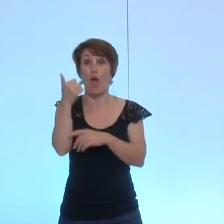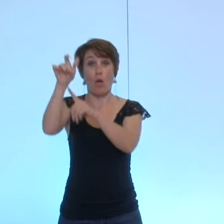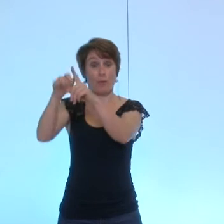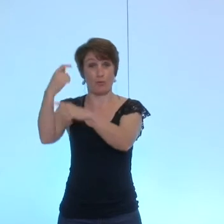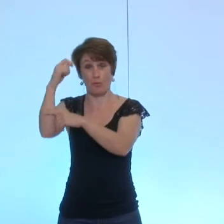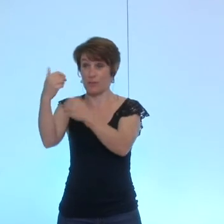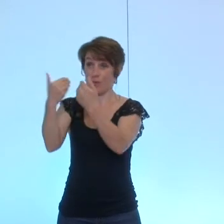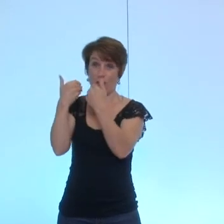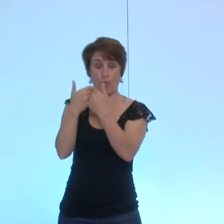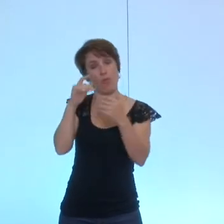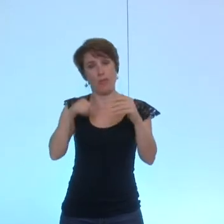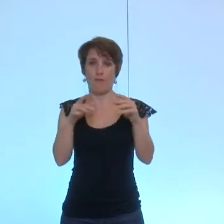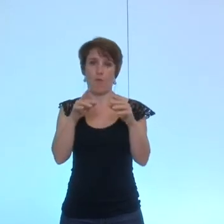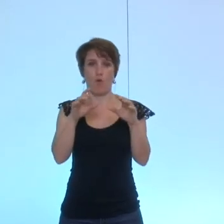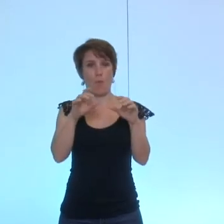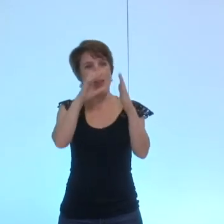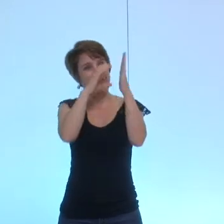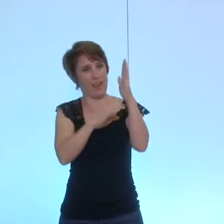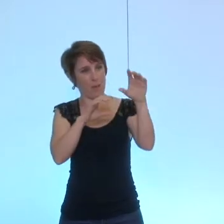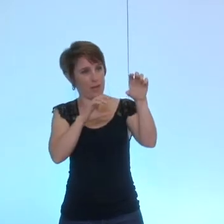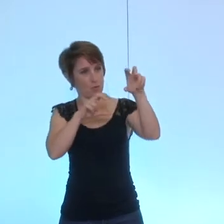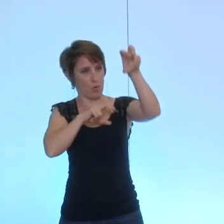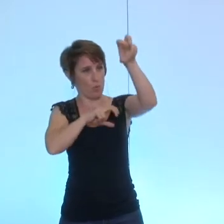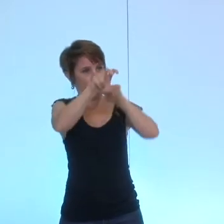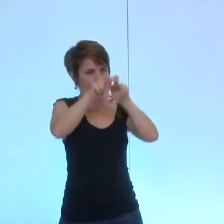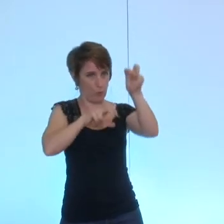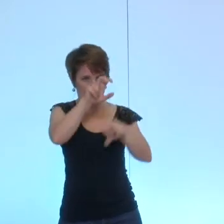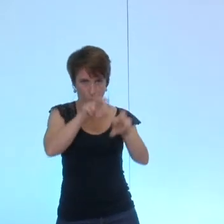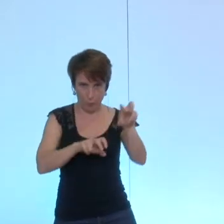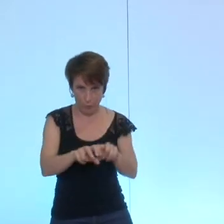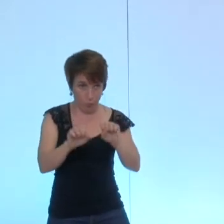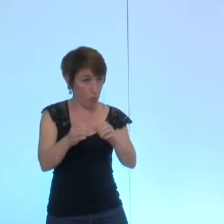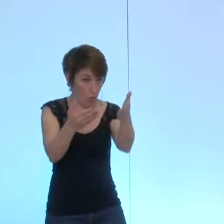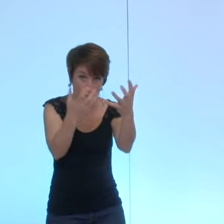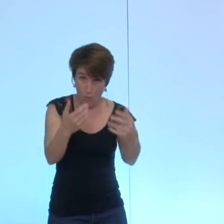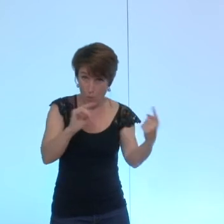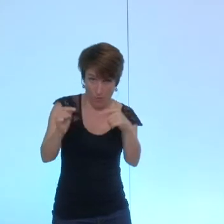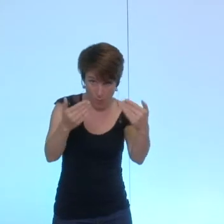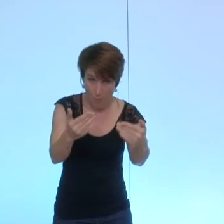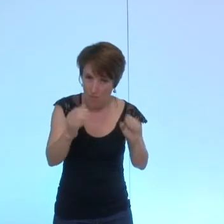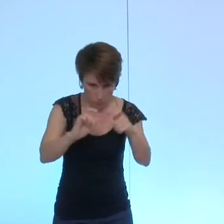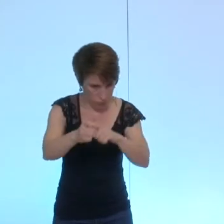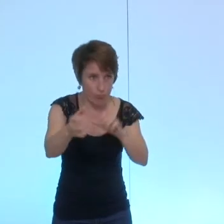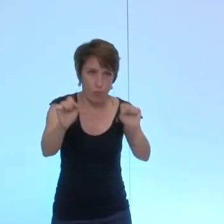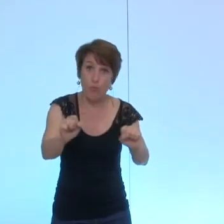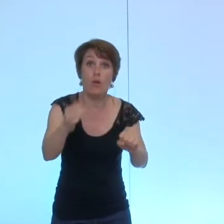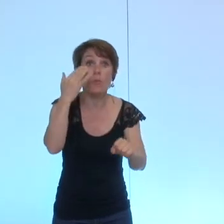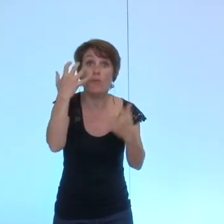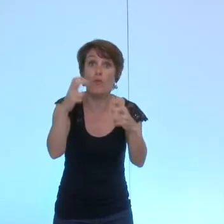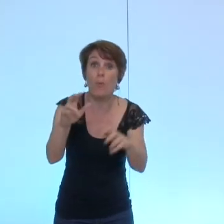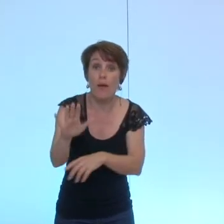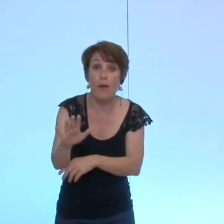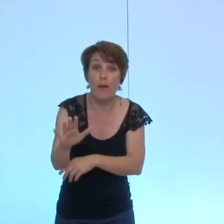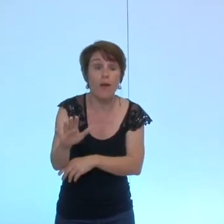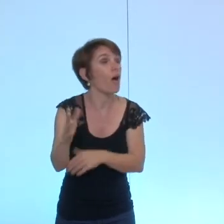d'un président qu'il souhaitait mettre en avant une délibération donc c'est le cas si vous souhaitez débattre de cette délibération il n a aucun souci si vous ne souhaitez